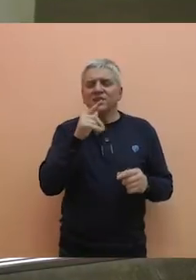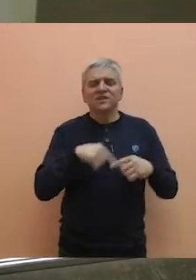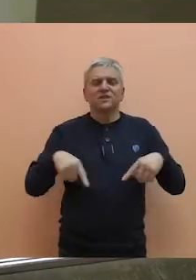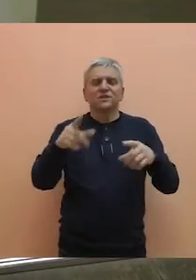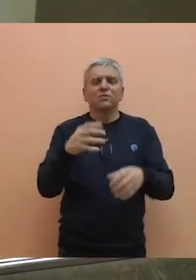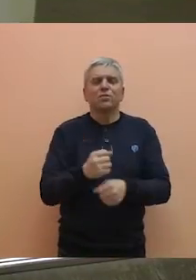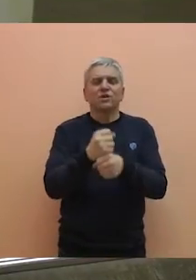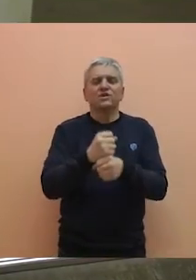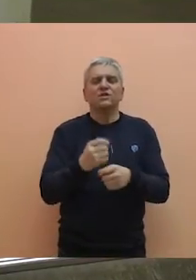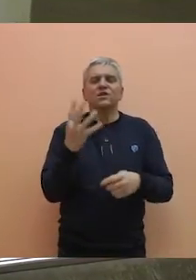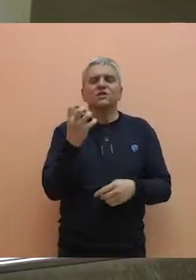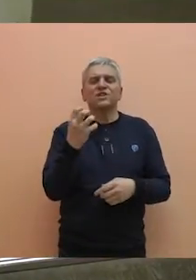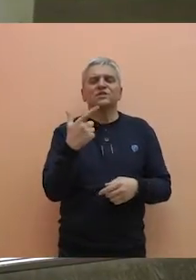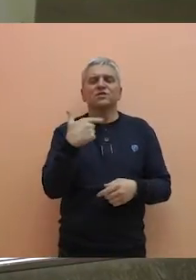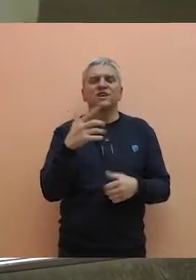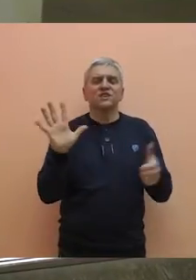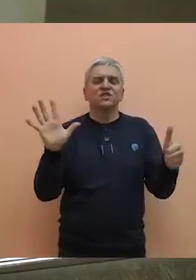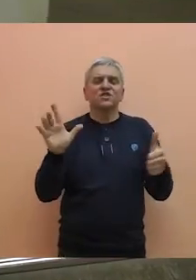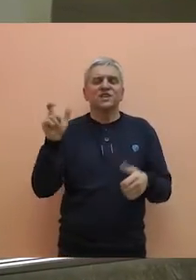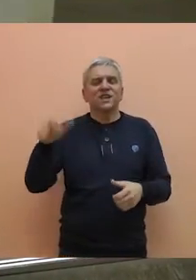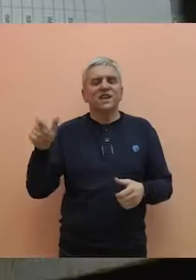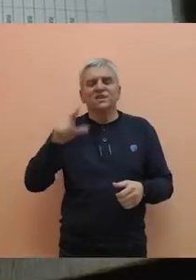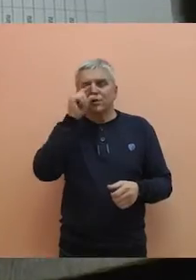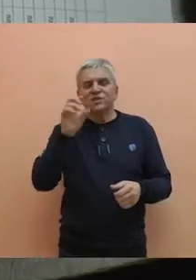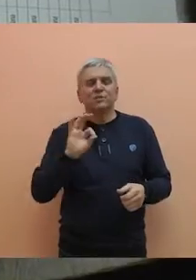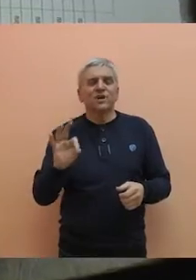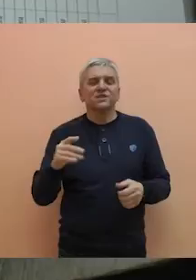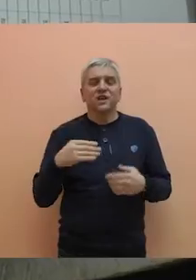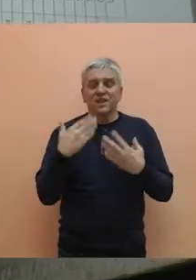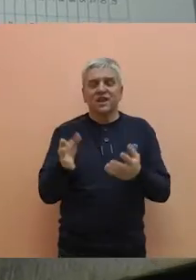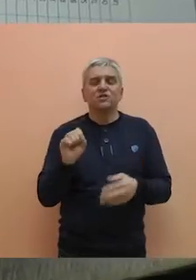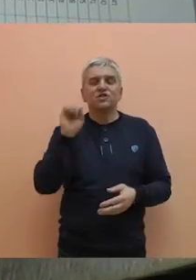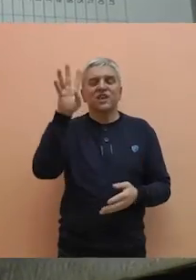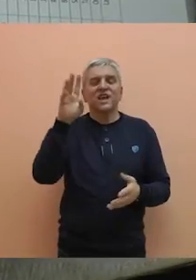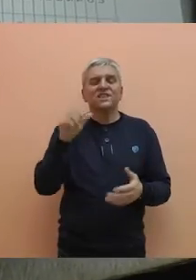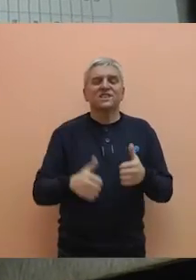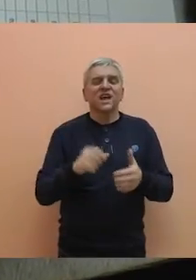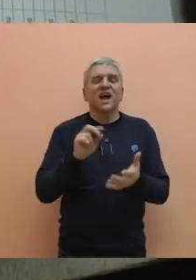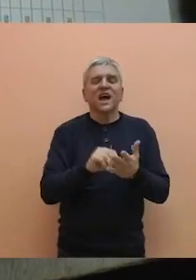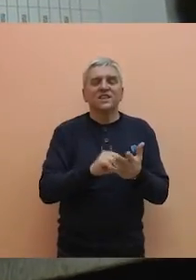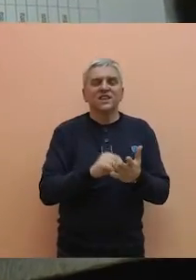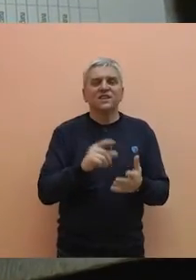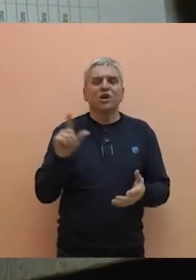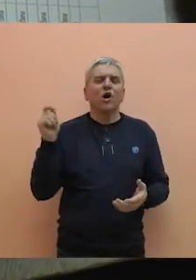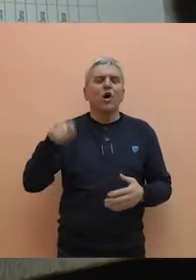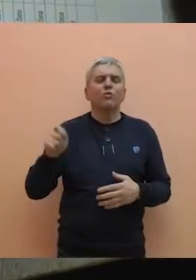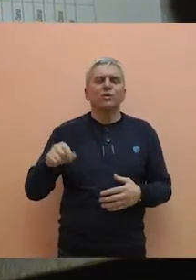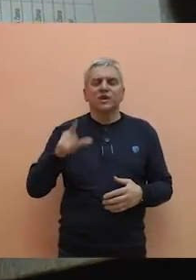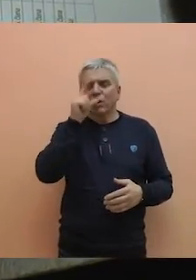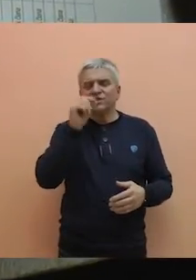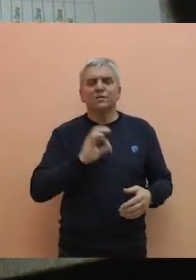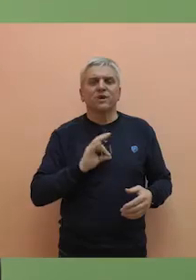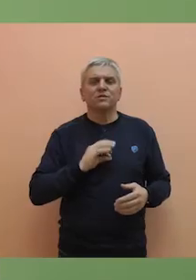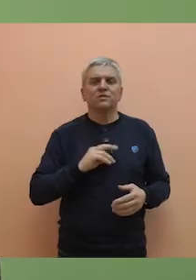stranka podržalo je 426 građana, a predloženo je 14 kandidata za odbornike u lokalnom